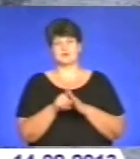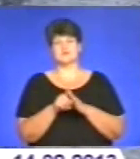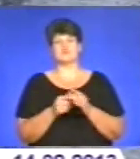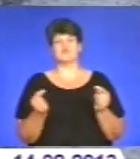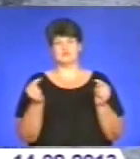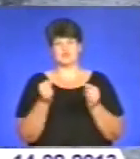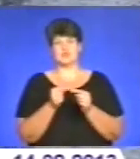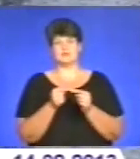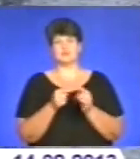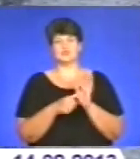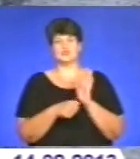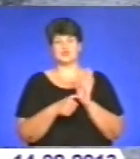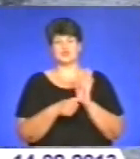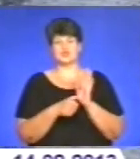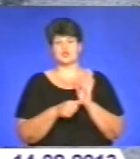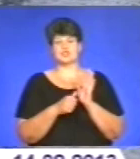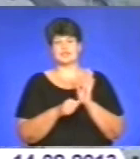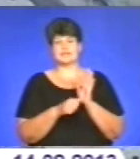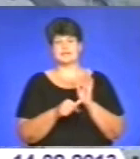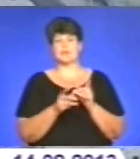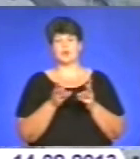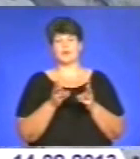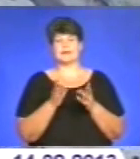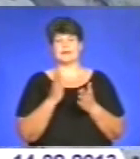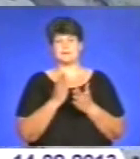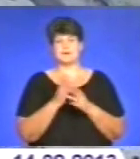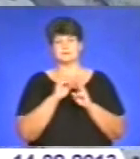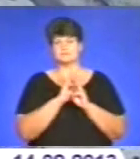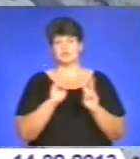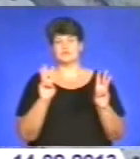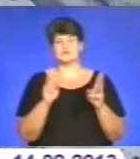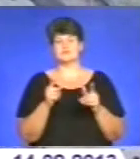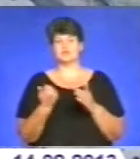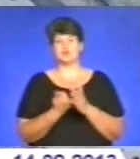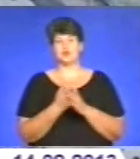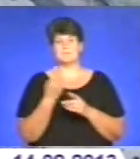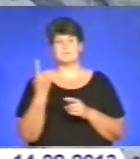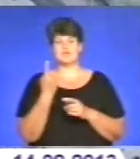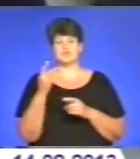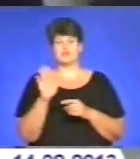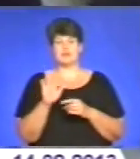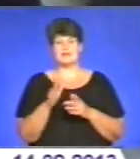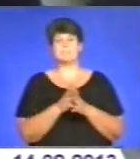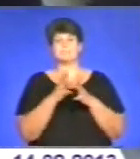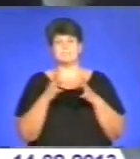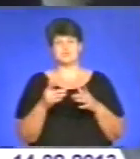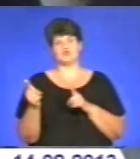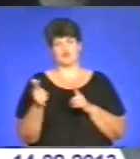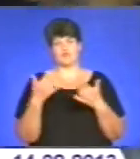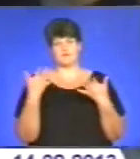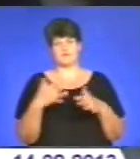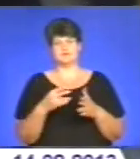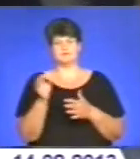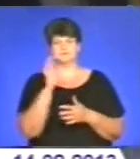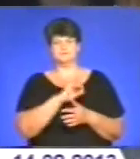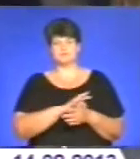вчасно. Шести сотен шістдесяти котелень, які мають модернізувати до 1 вересня, більшість готові до експлуатації.